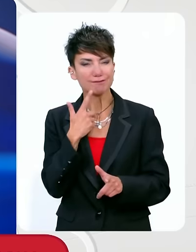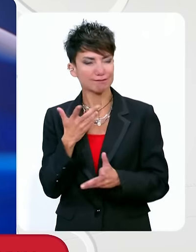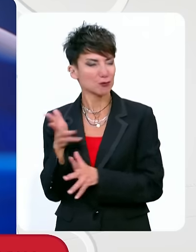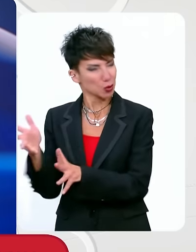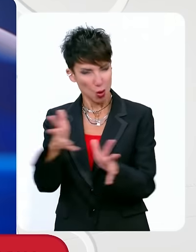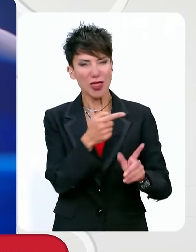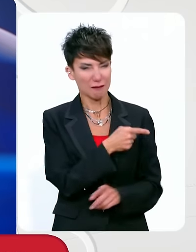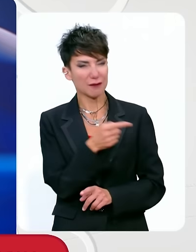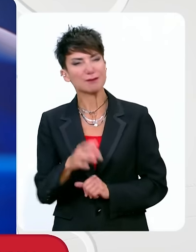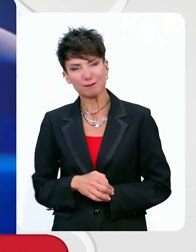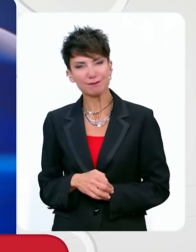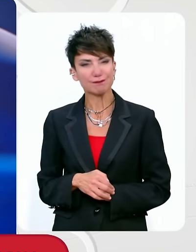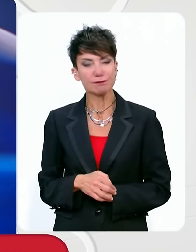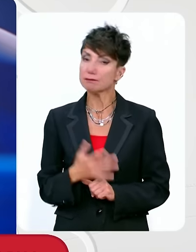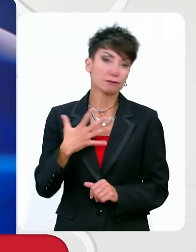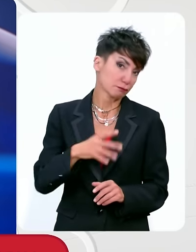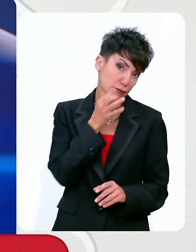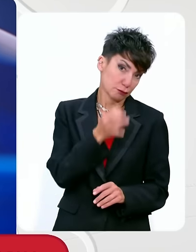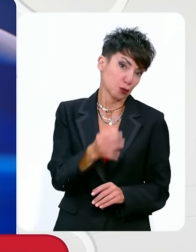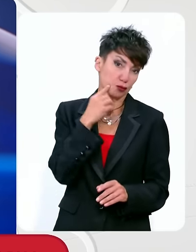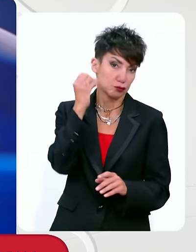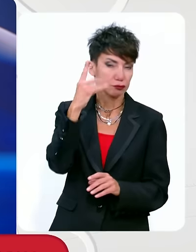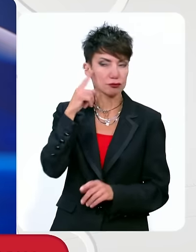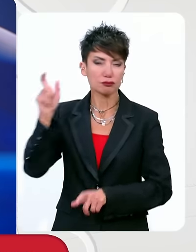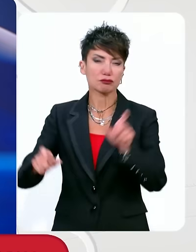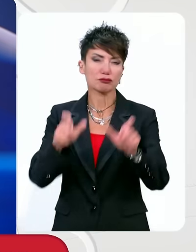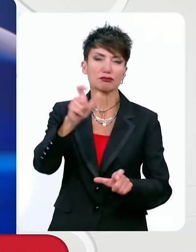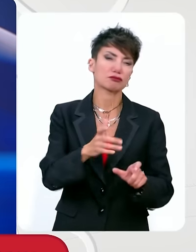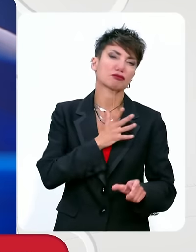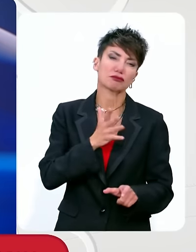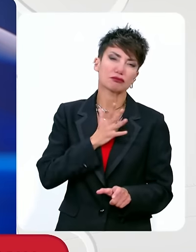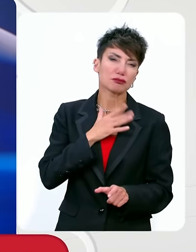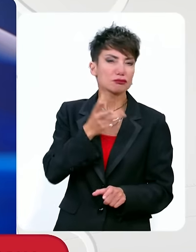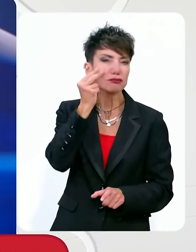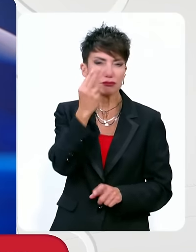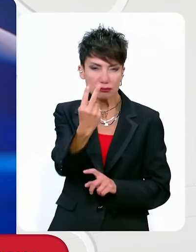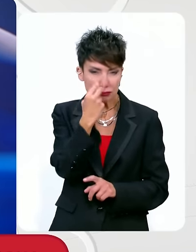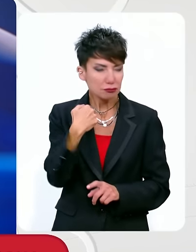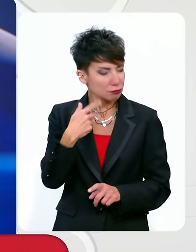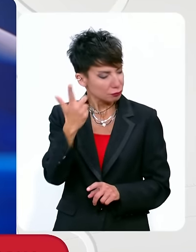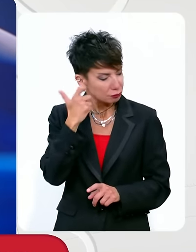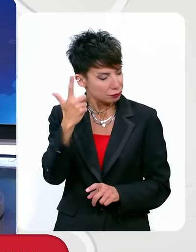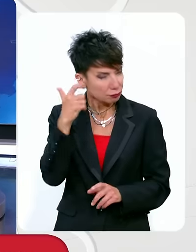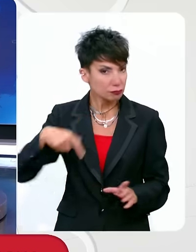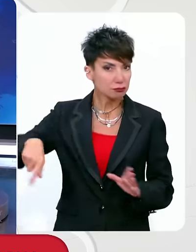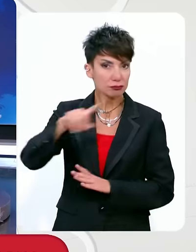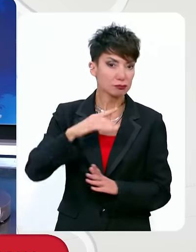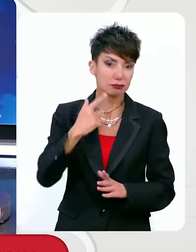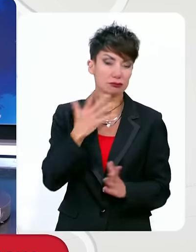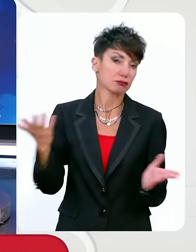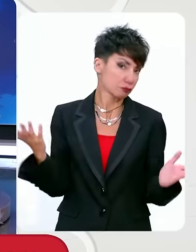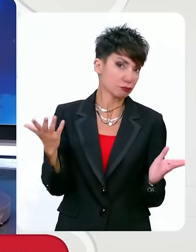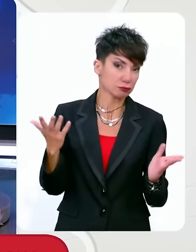άλλωστε ξέρετε, να σας θυμίσω, τα ξέρει ο ελληνικός λαός, οι τηλεθετές που μας παρακολουθούν σήμερα, εμείς και στο